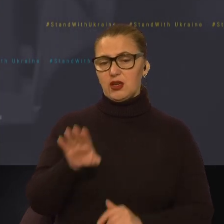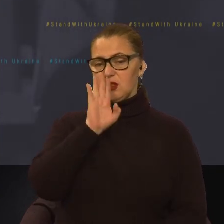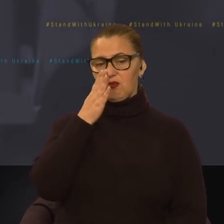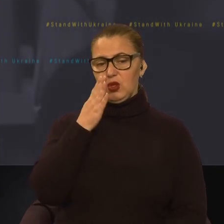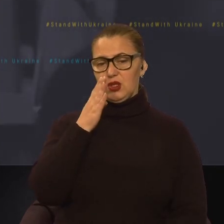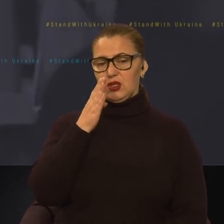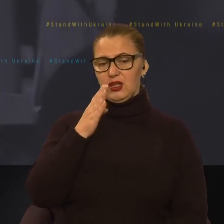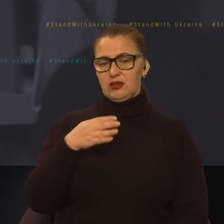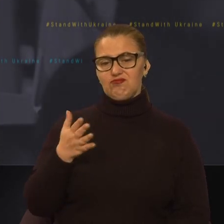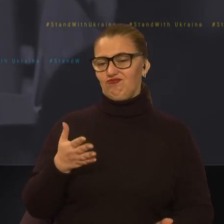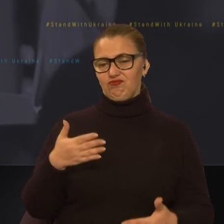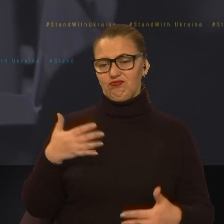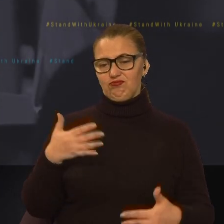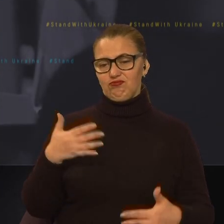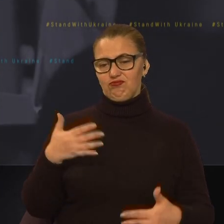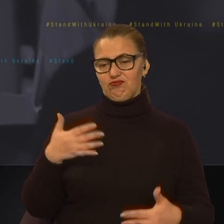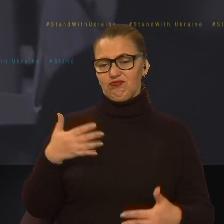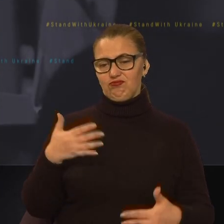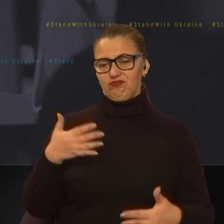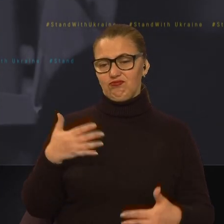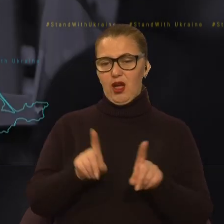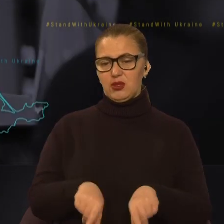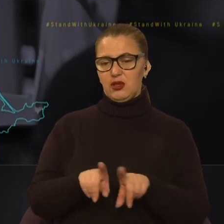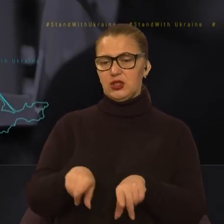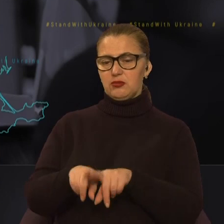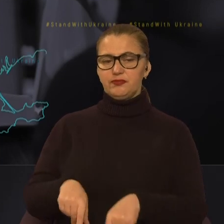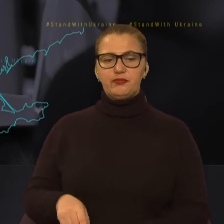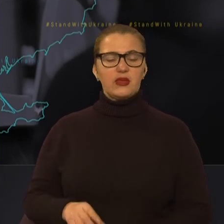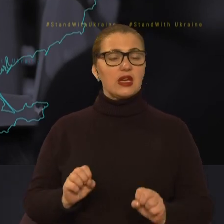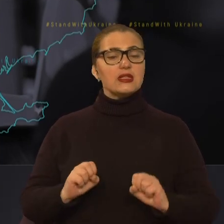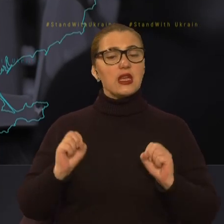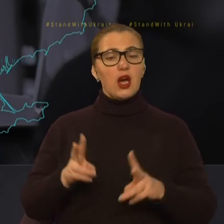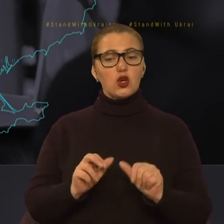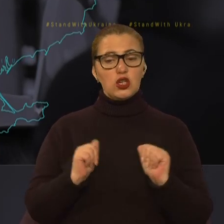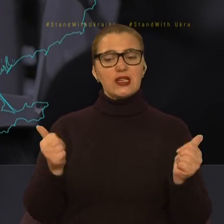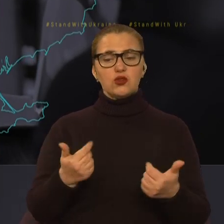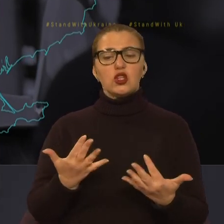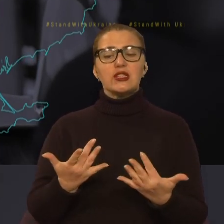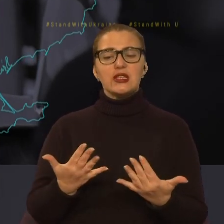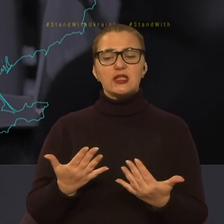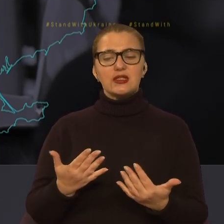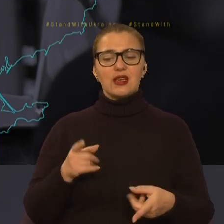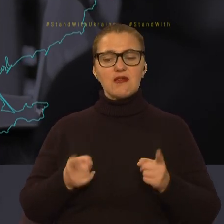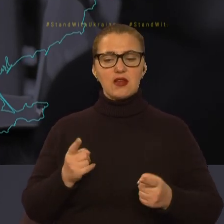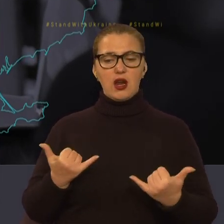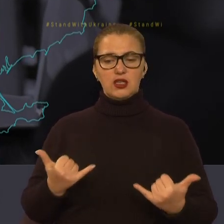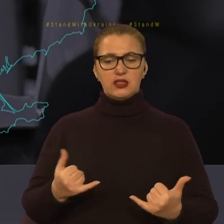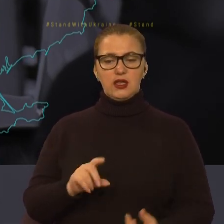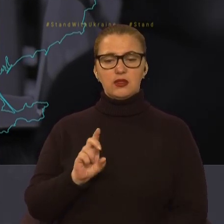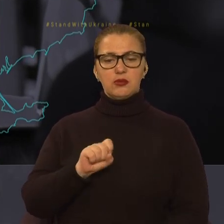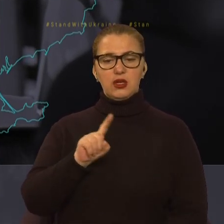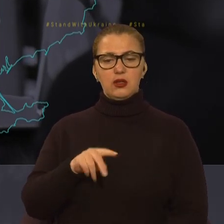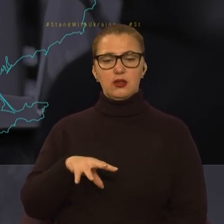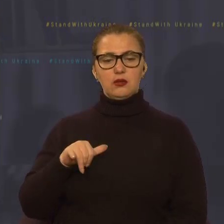прозора і зрозуміла. Загроза оточення, наскільки вона реальна зараз в Бахмуті?